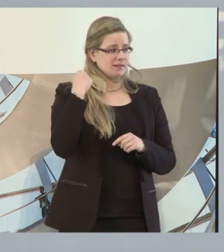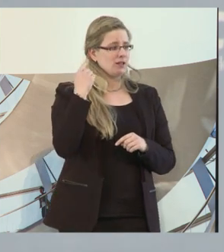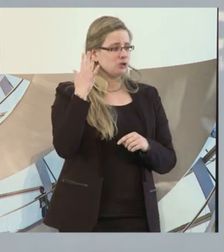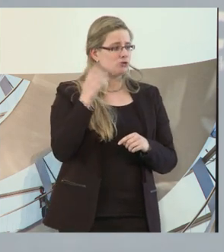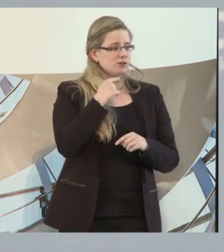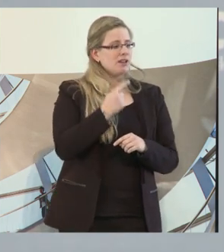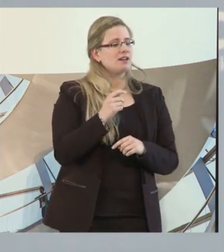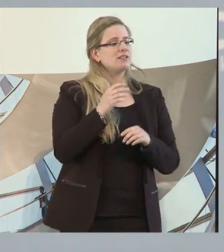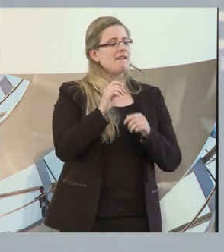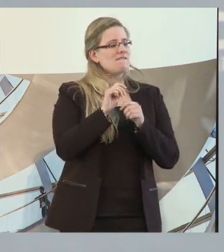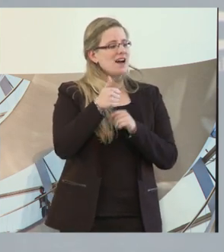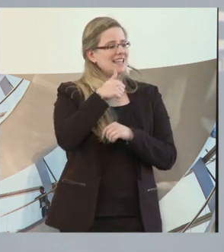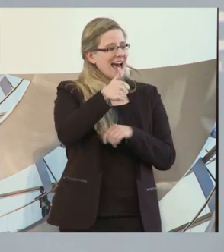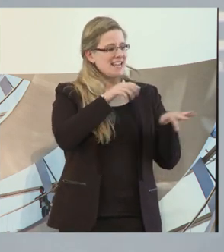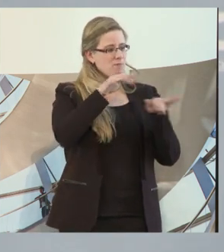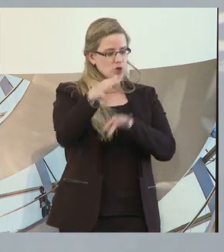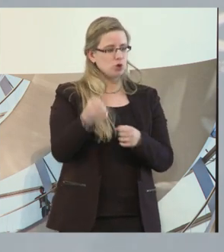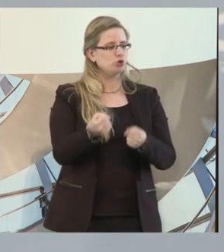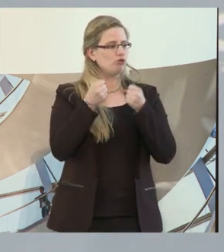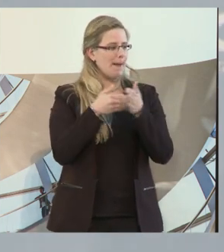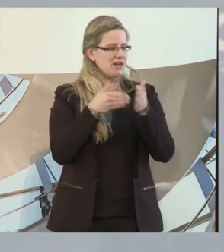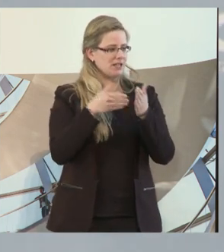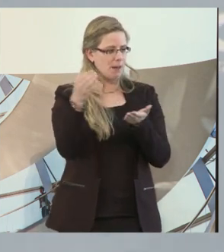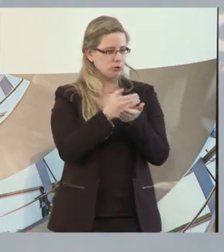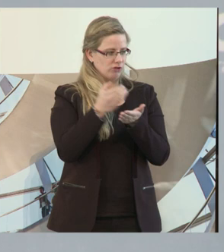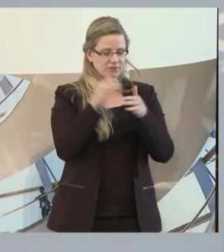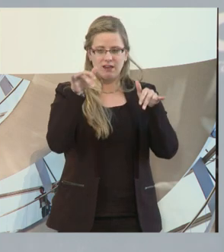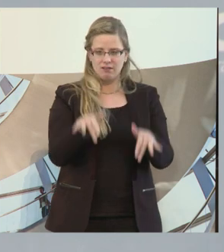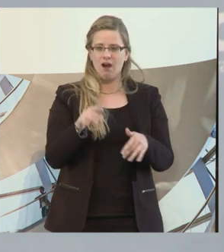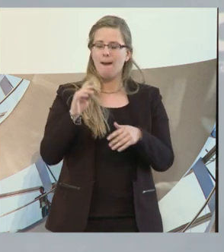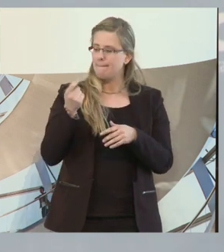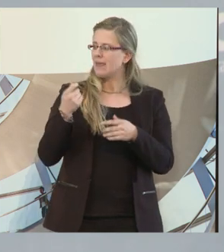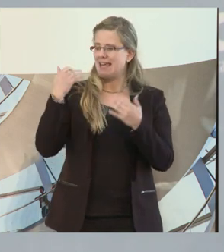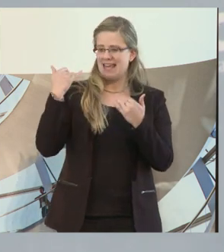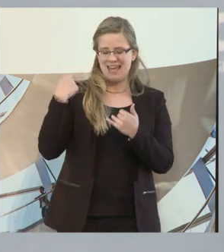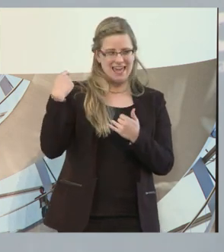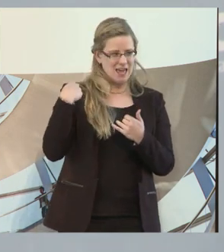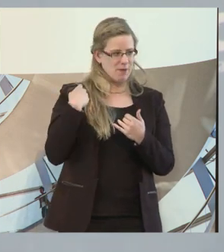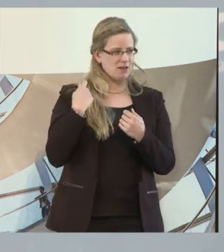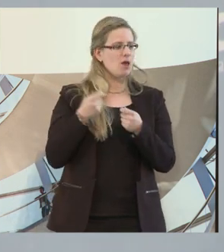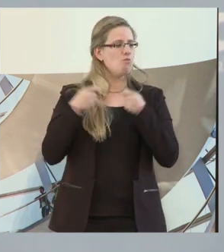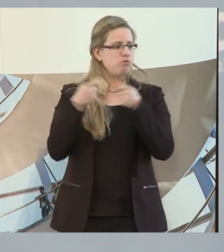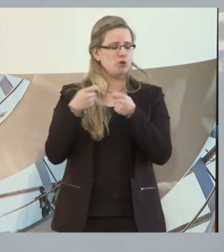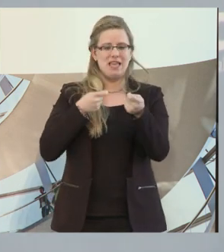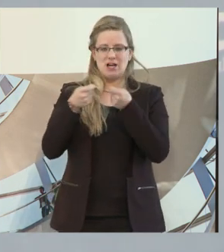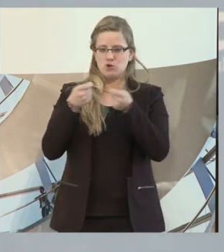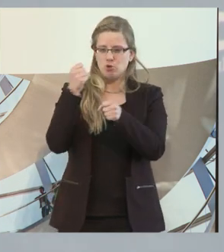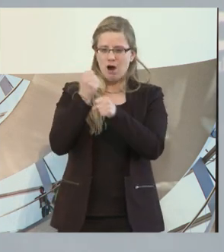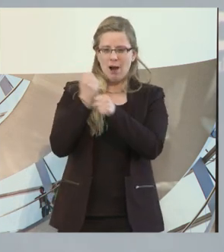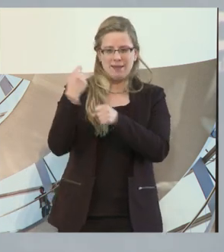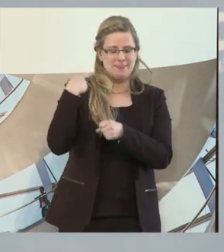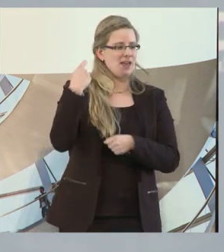eine Million schwerbehinderte Beschäftigte und ich habe bei der Bundesagentur für Arbeit noch mal die aktuellen Zahlen abgefragt. Im Februar waren